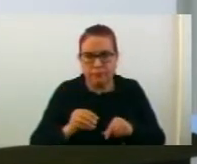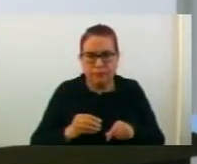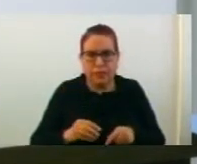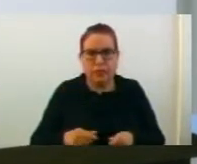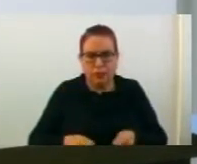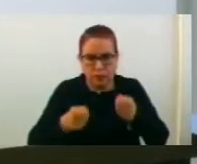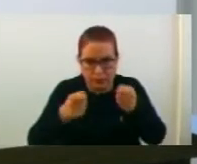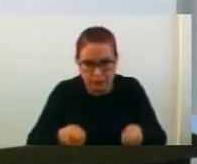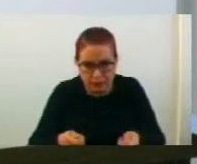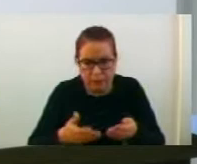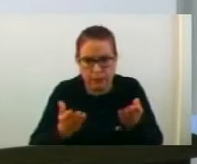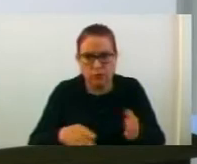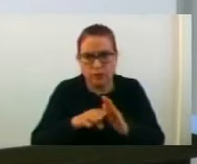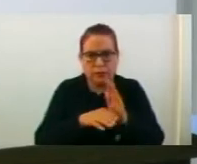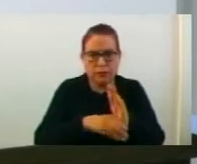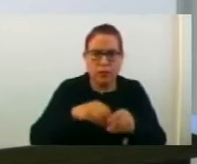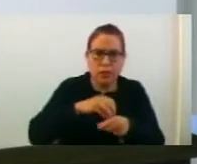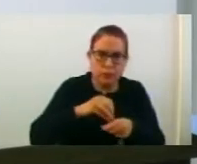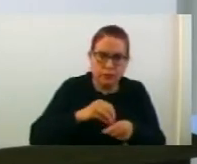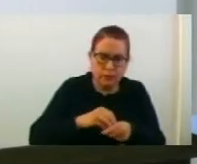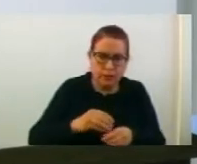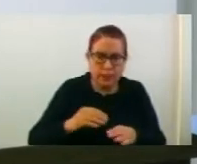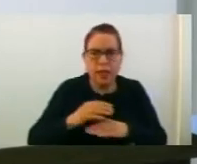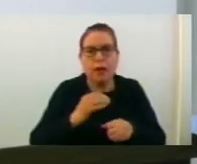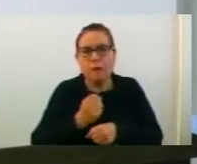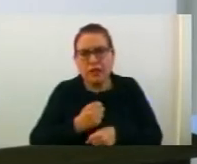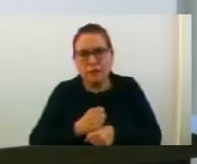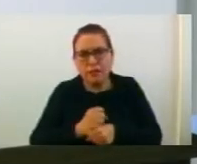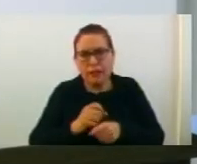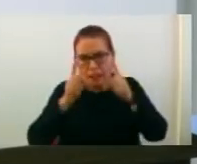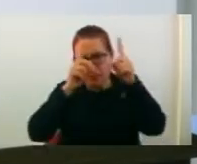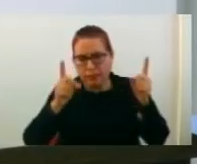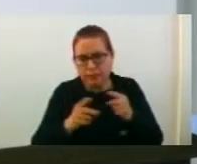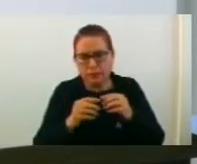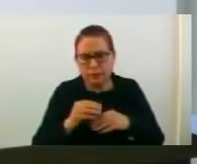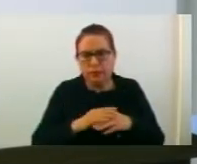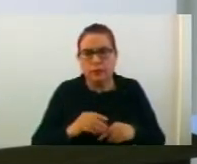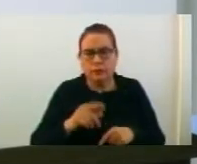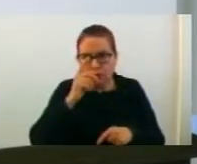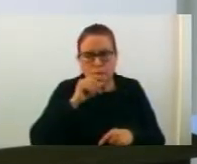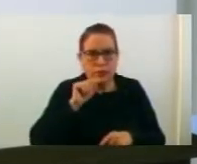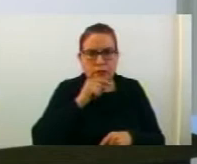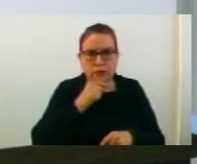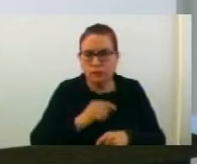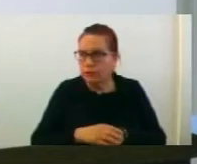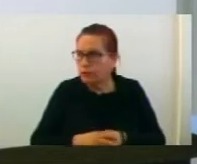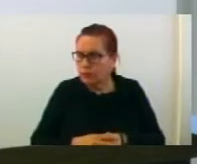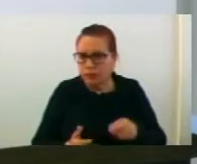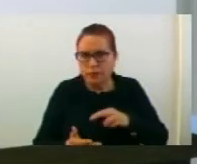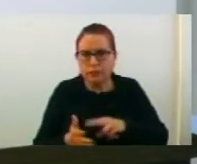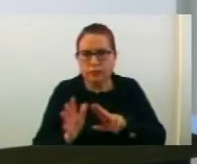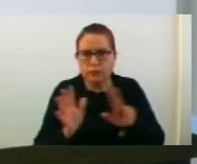ја донесе предложената програма за допълнуване на програмата за изработка на органистички планови на подрачите на Община Струмица за 2018